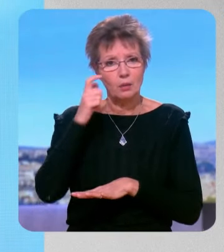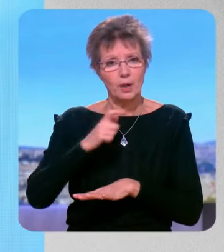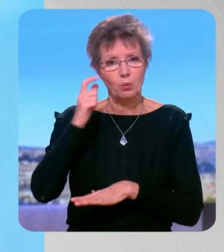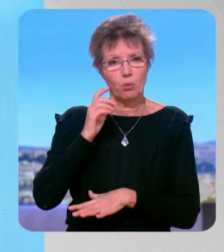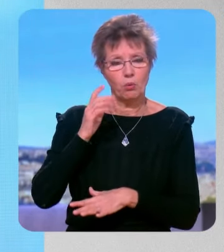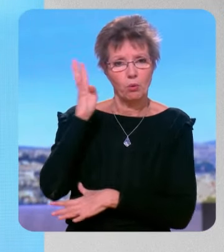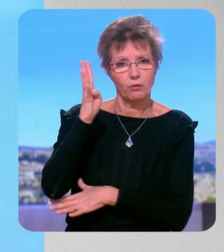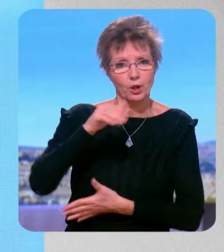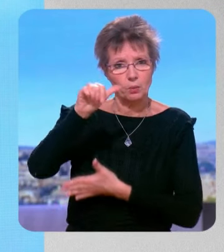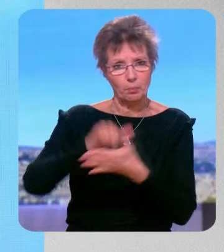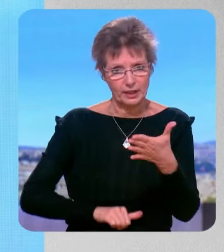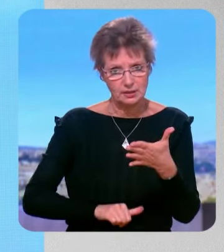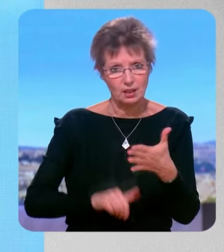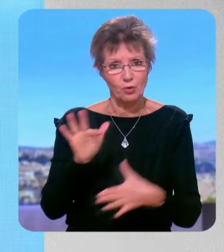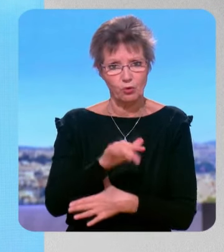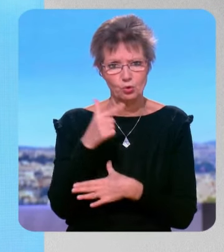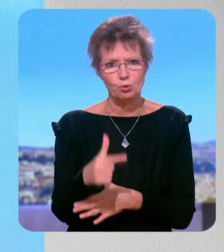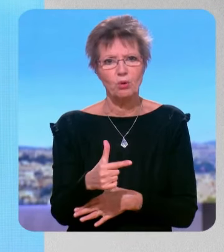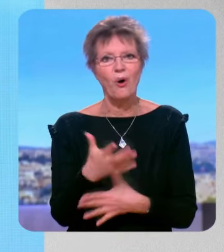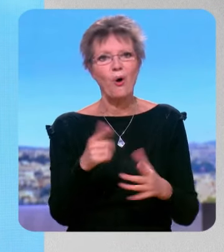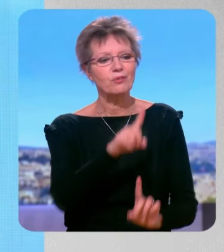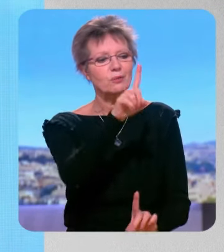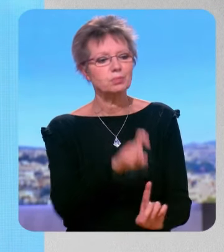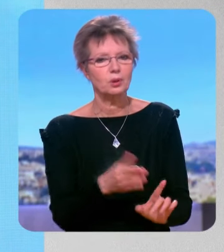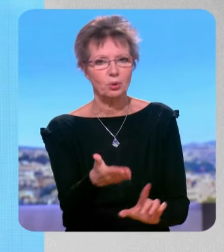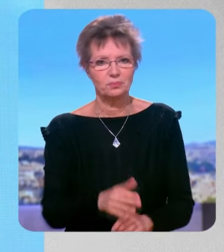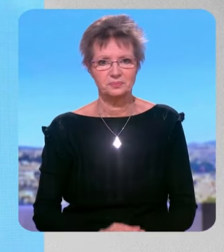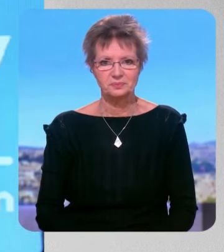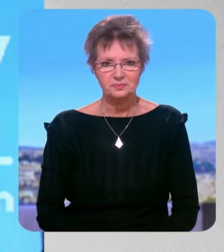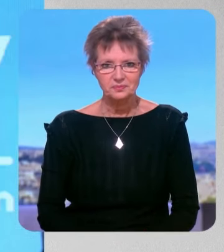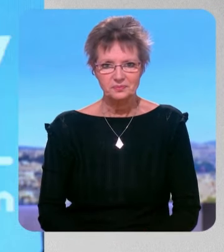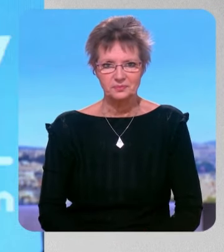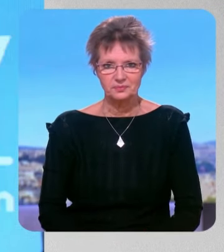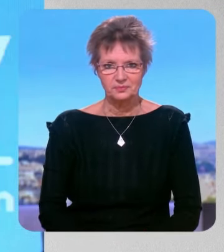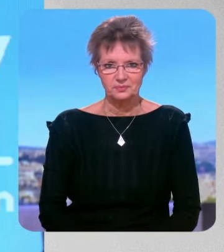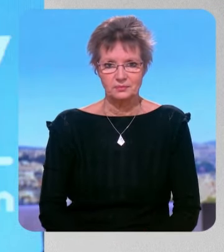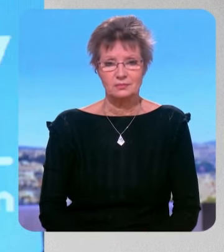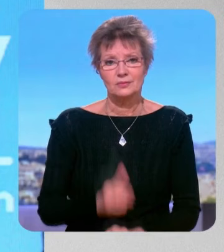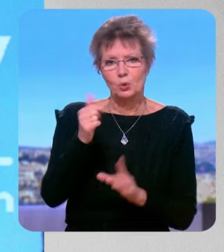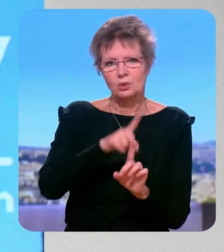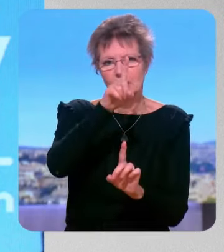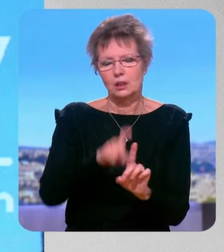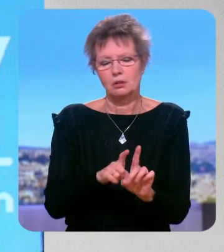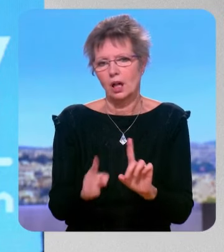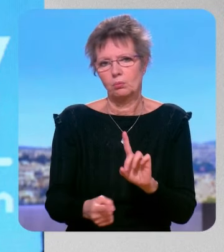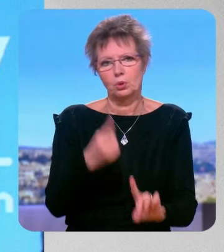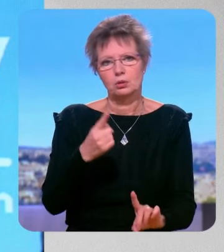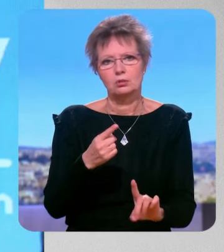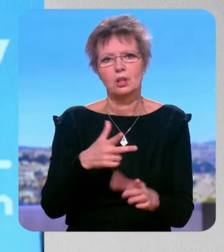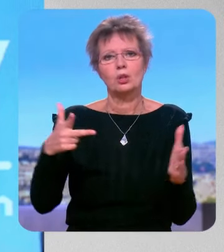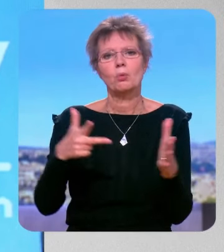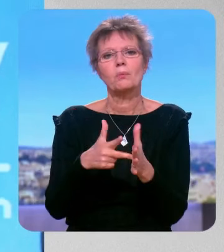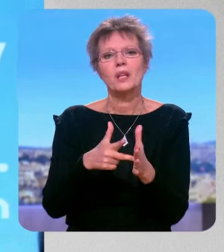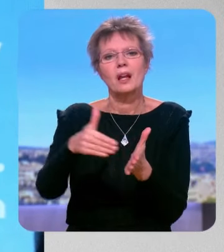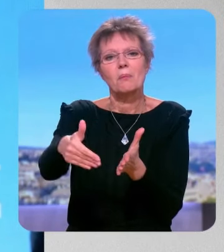sur france 2 quelle question vous aimeriez lui poser vos chefs de l'état la question oui je crois qu'il une question fondamentale c'est celle des 3000 milliards de